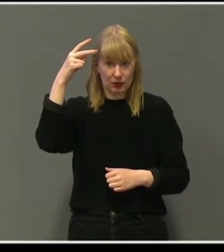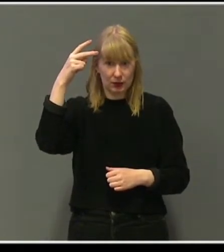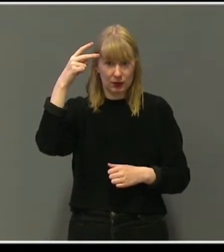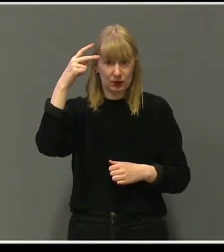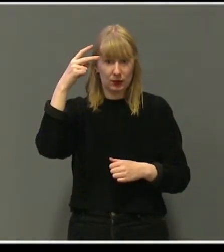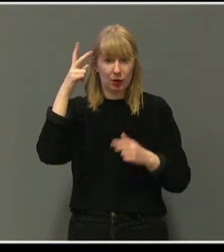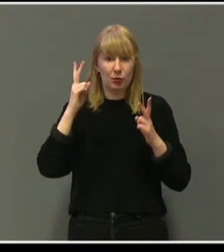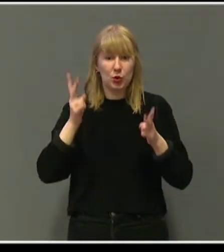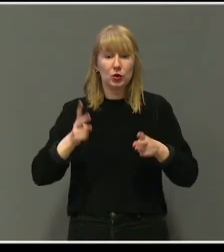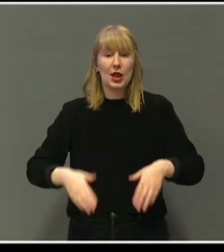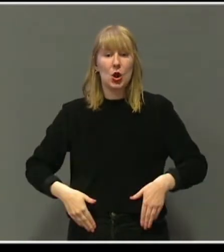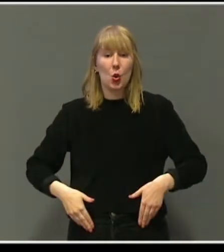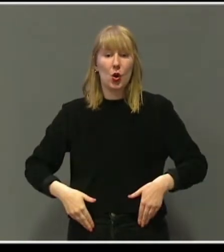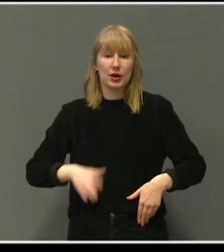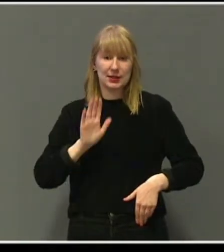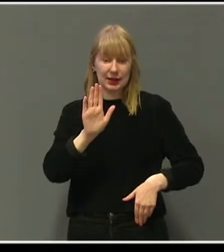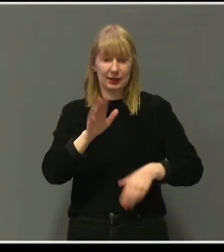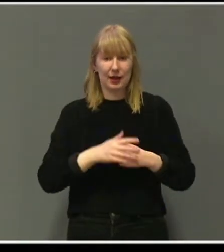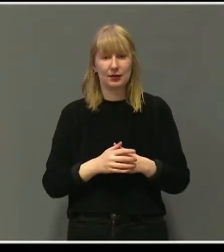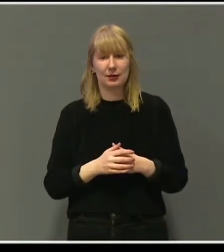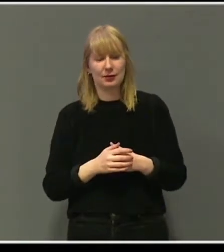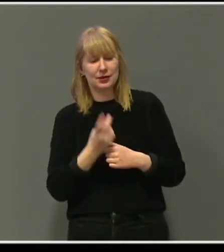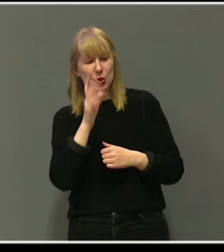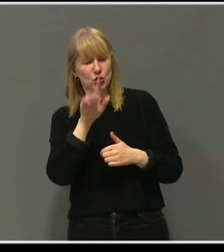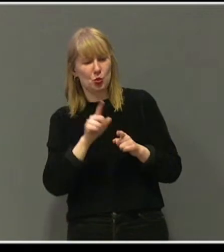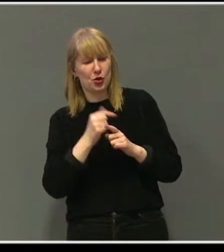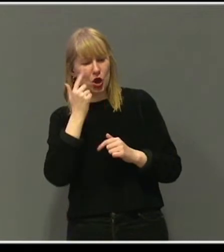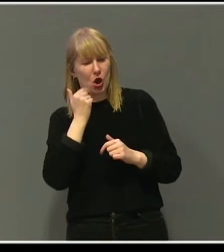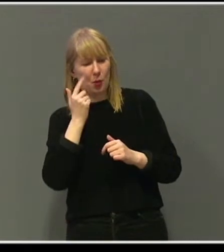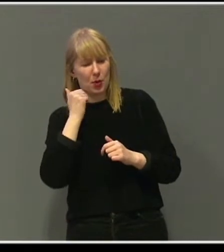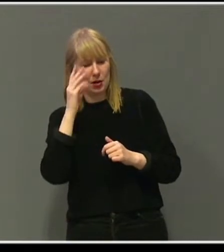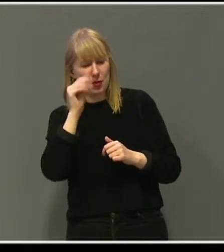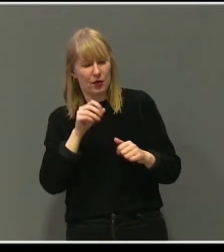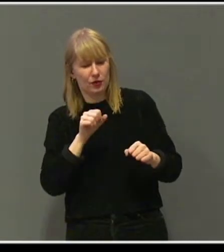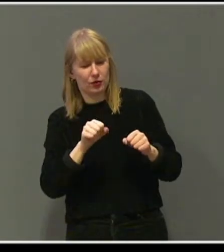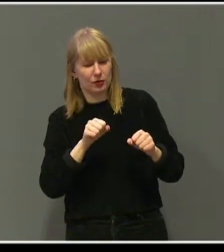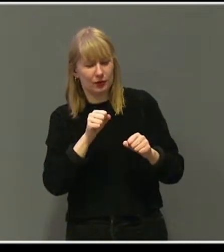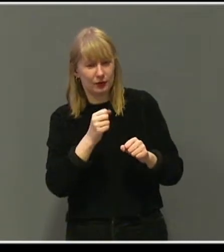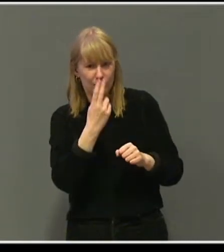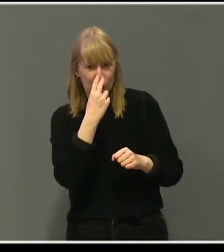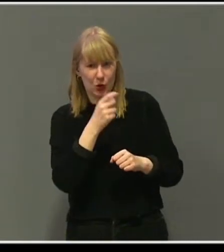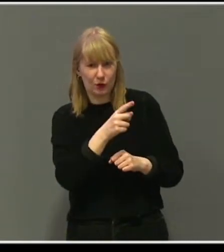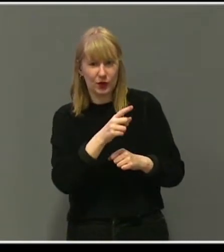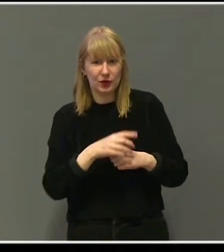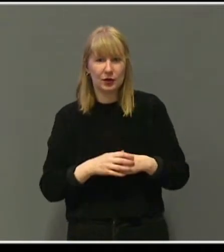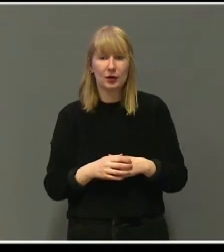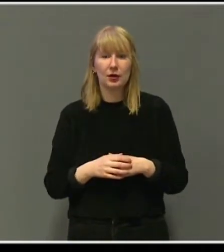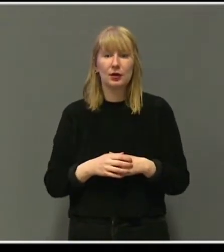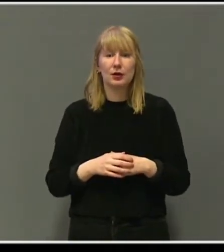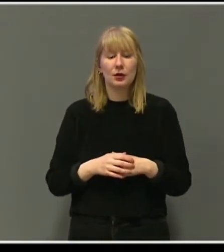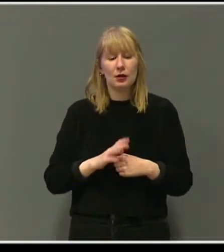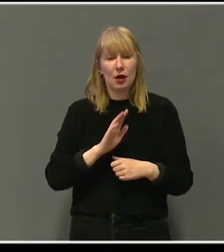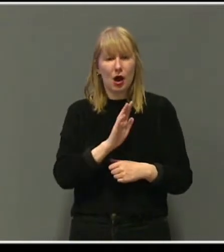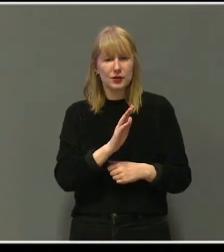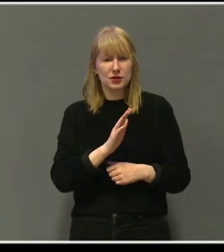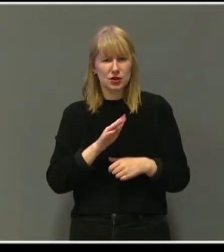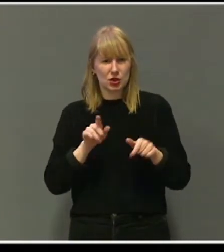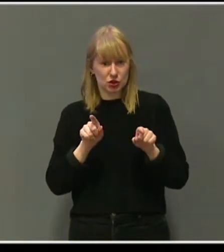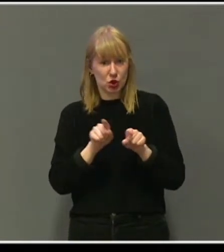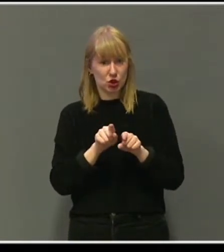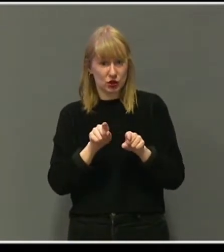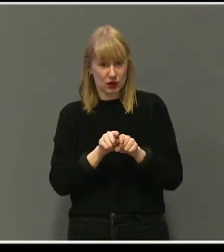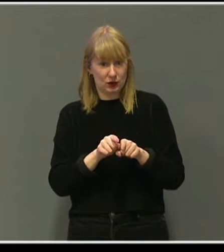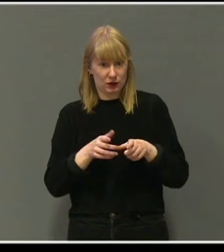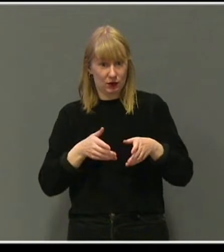lårene. Pilor litt av det og sa at han ser ut som en gammel mann. Det var først da den yngre søsteren, som ble født